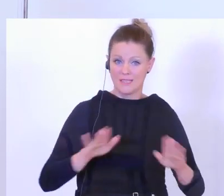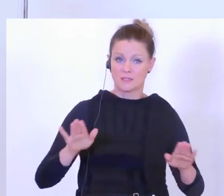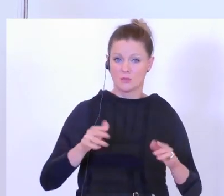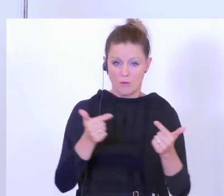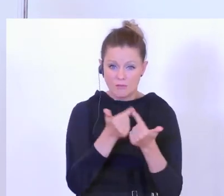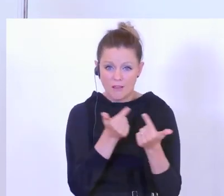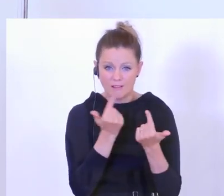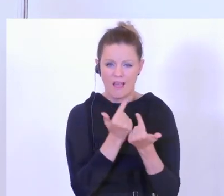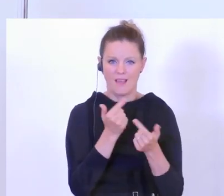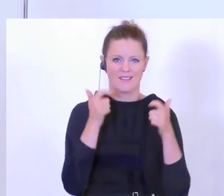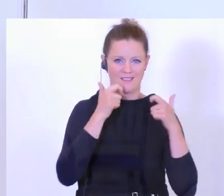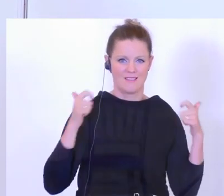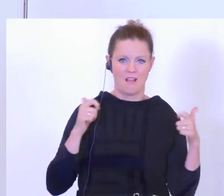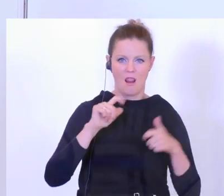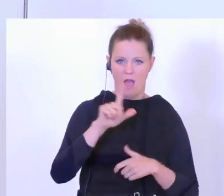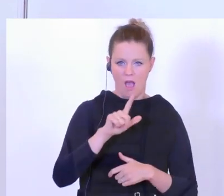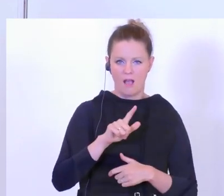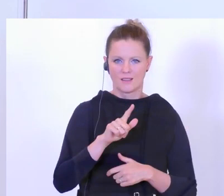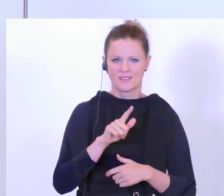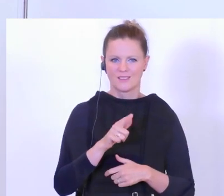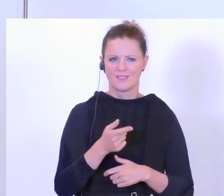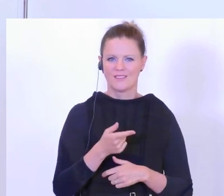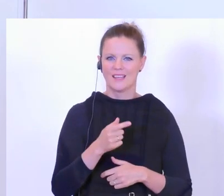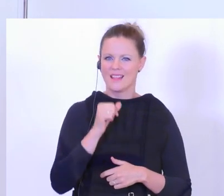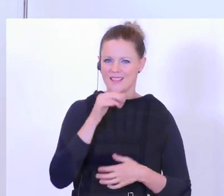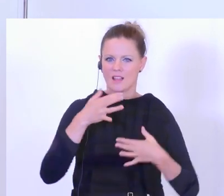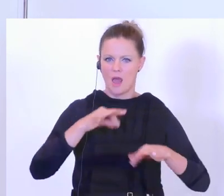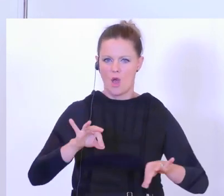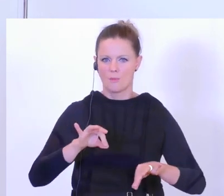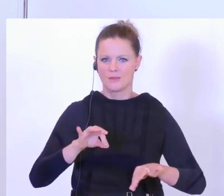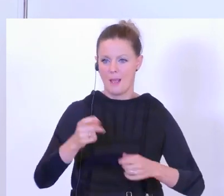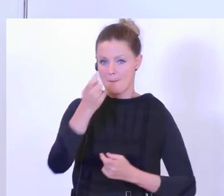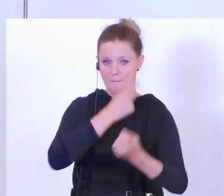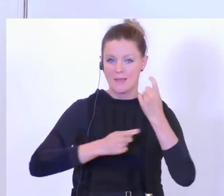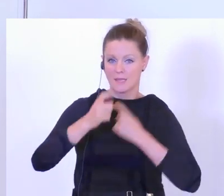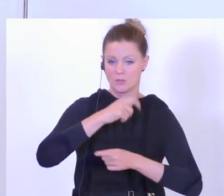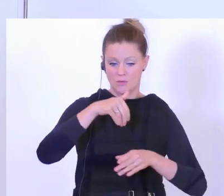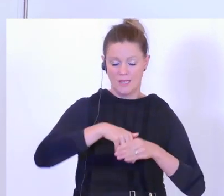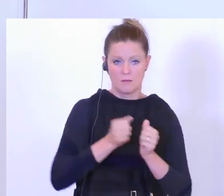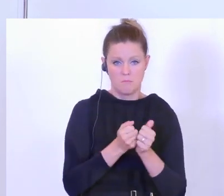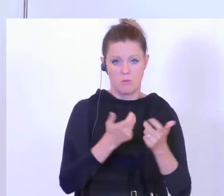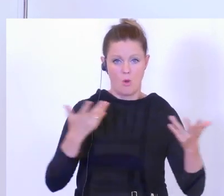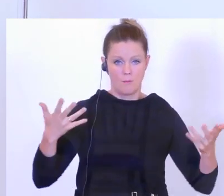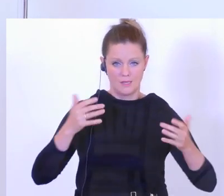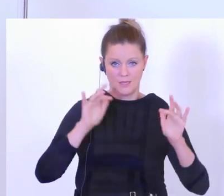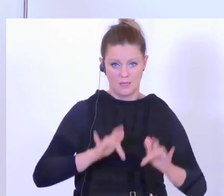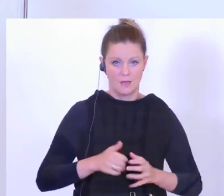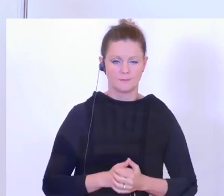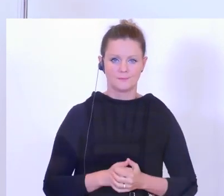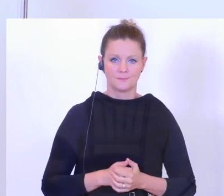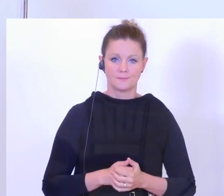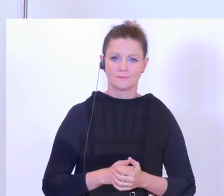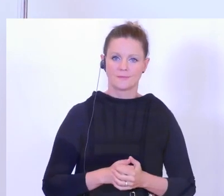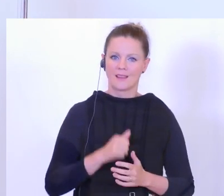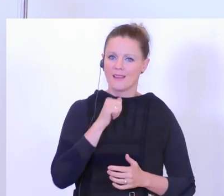Ausführungen von General Lang, dass das Thema illegale Migration ein sehr vielfältiges ist. Und der Kampf gegen